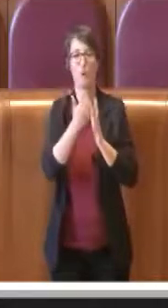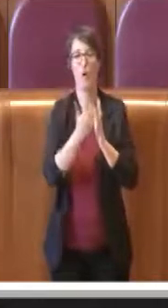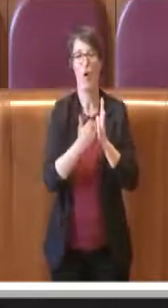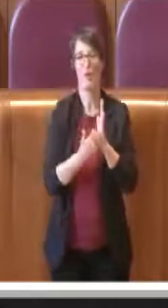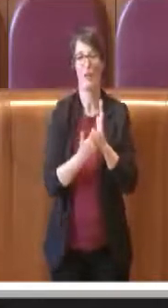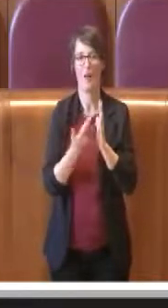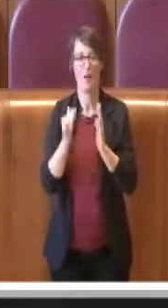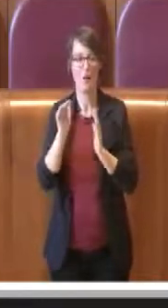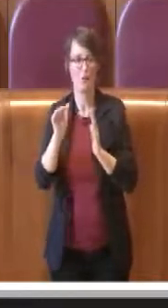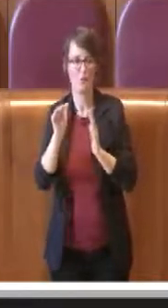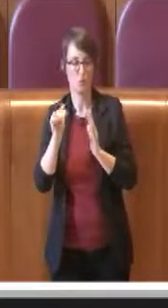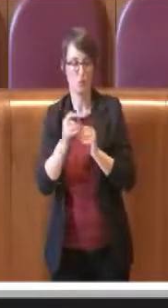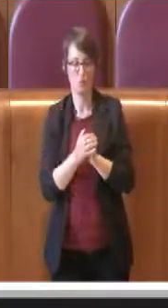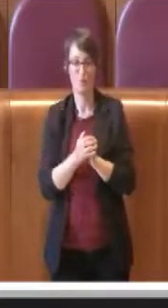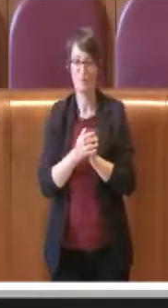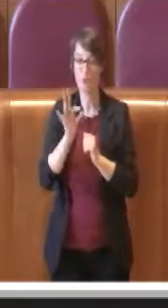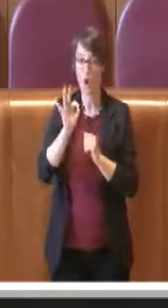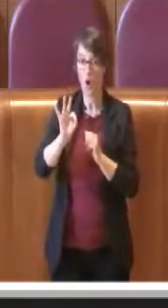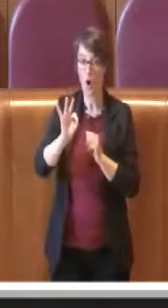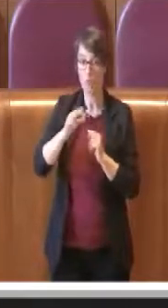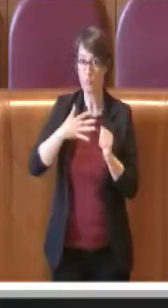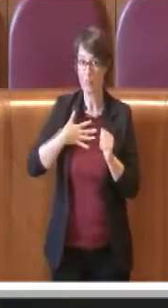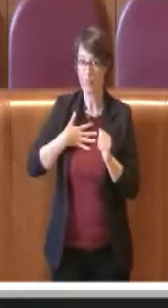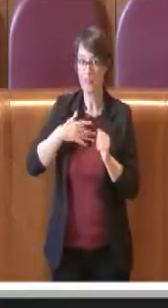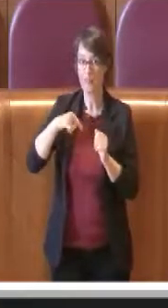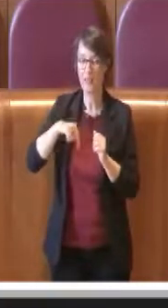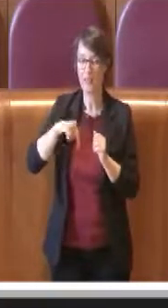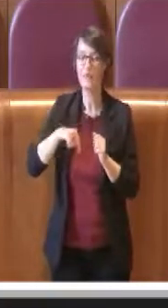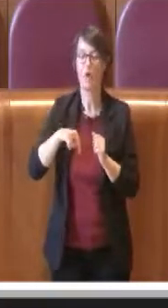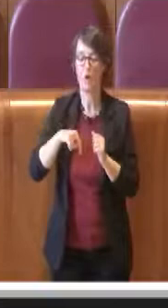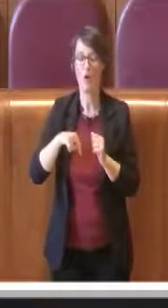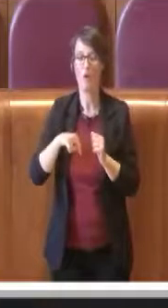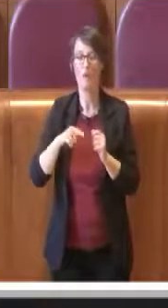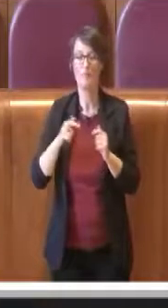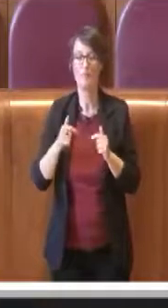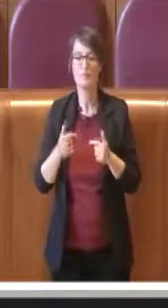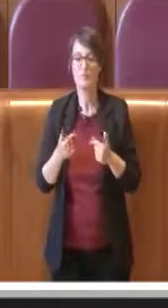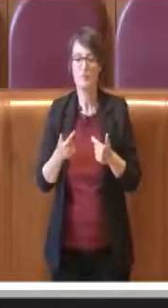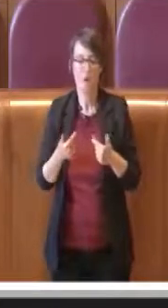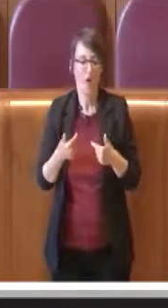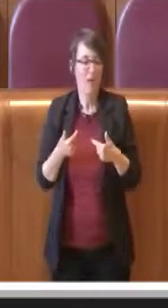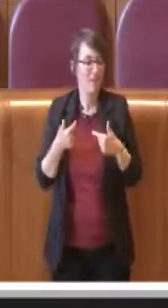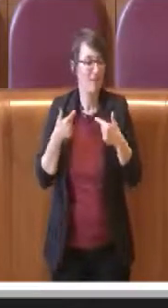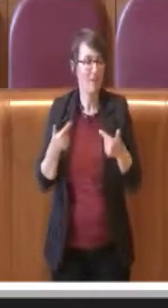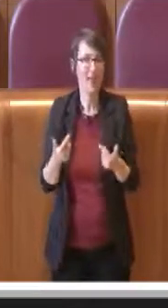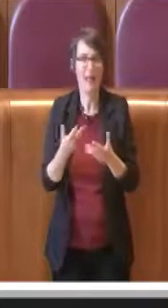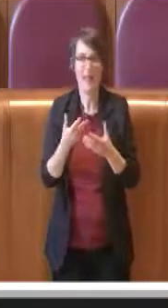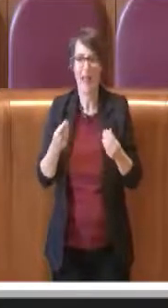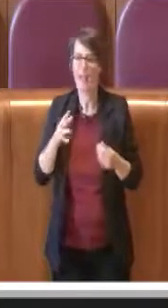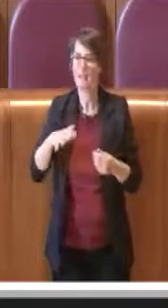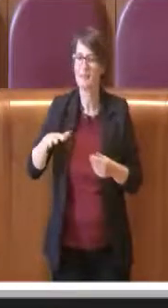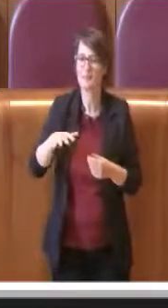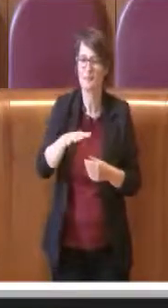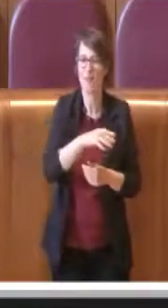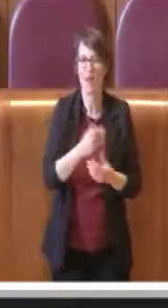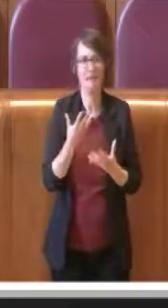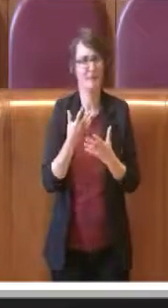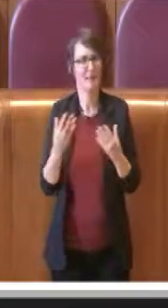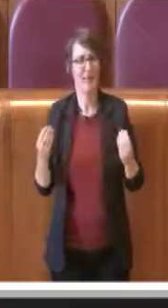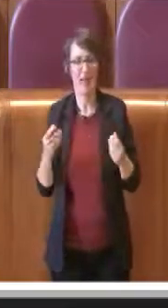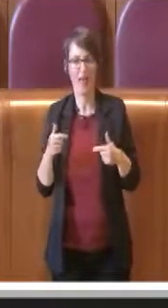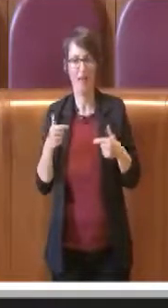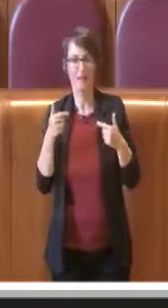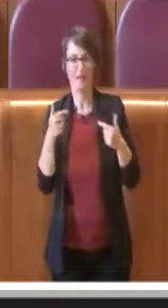ricordo dell'ente è quello di mettere a disposizione il maggior numero possibile di questi spazi affinché le